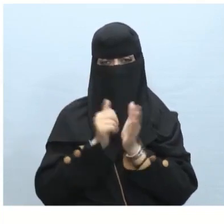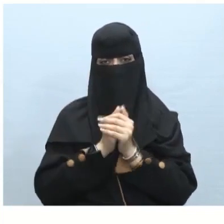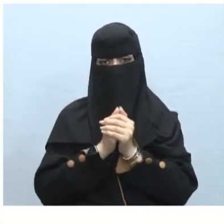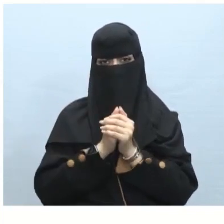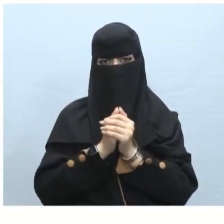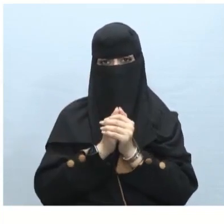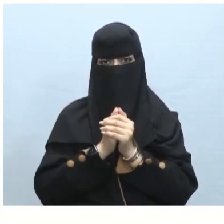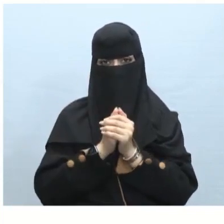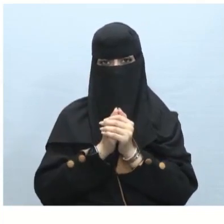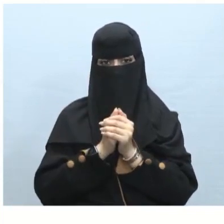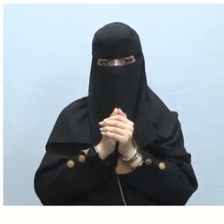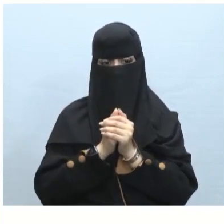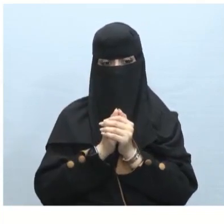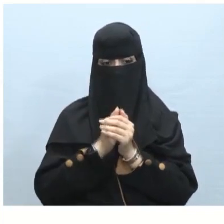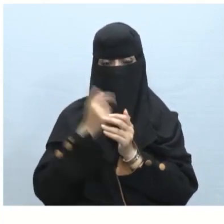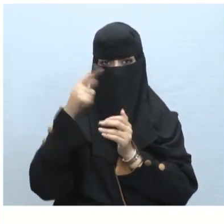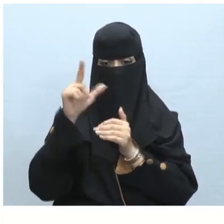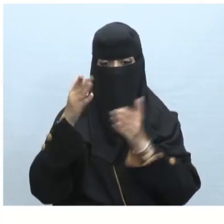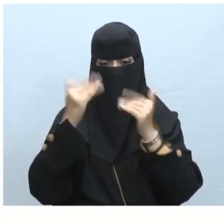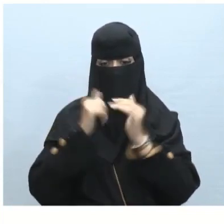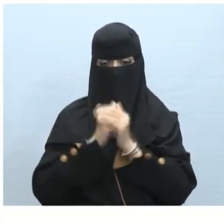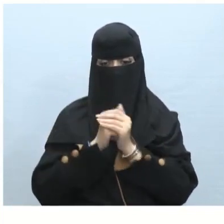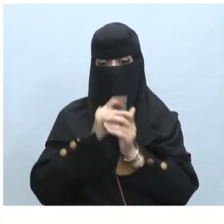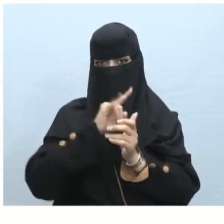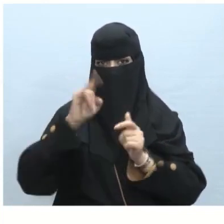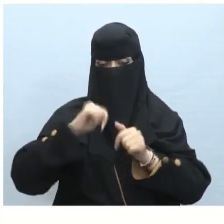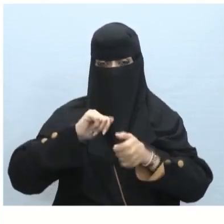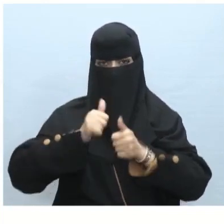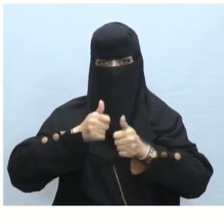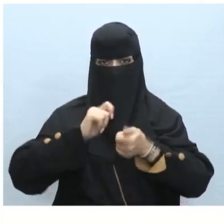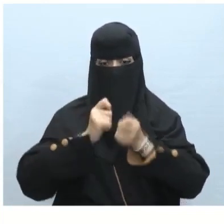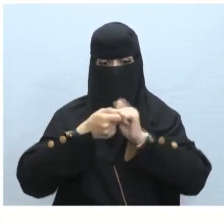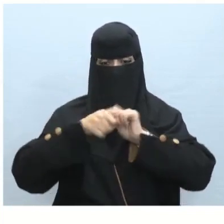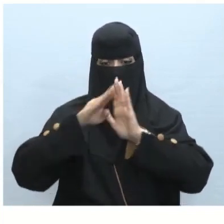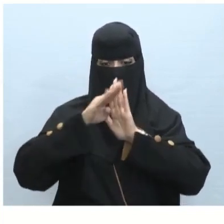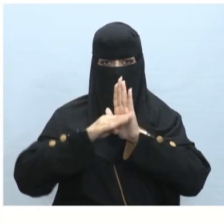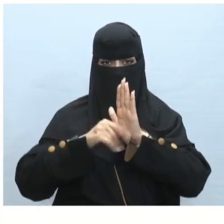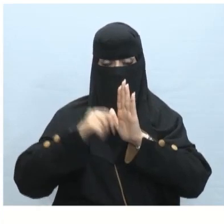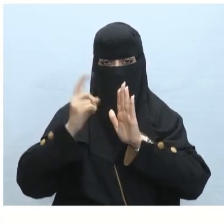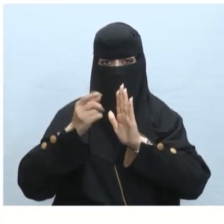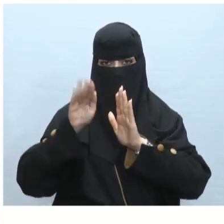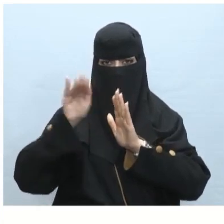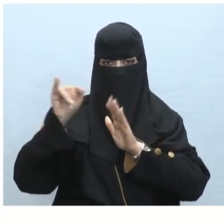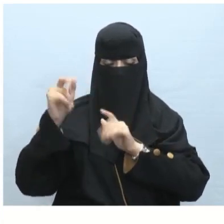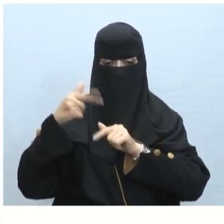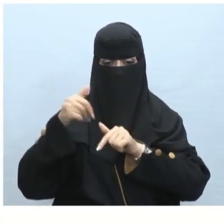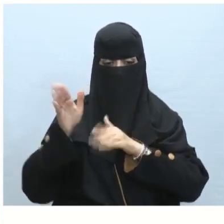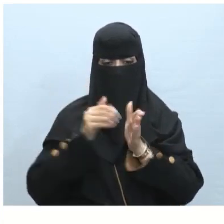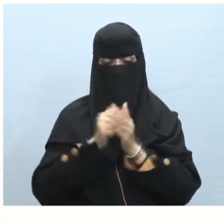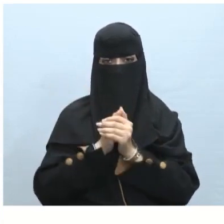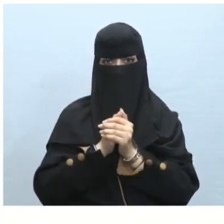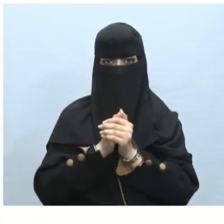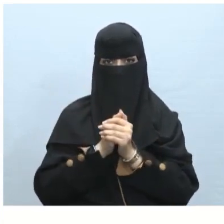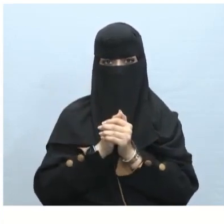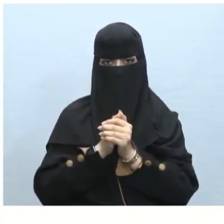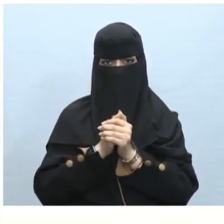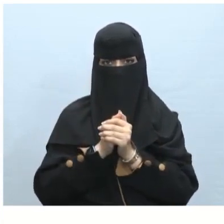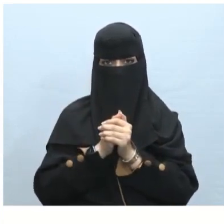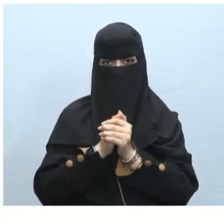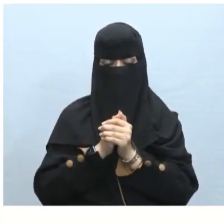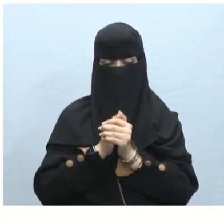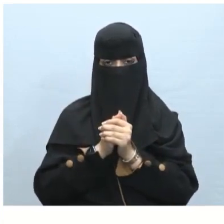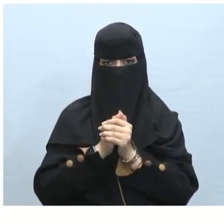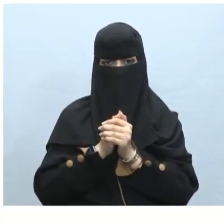الإجابة حسنت، الإجابة صحيحة لا يمكنك تغيير ترتيب رسم SmartArt